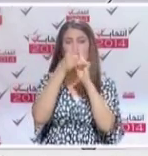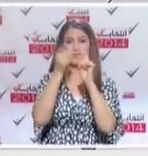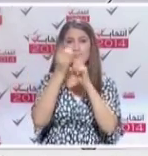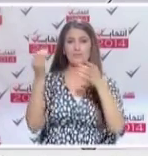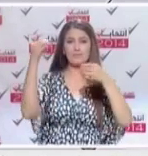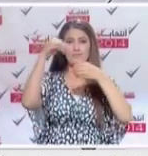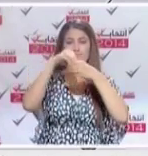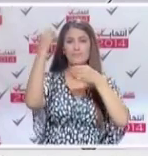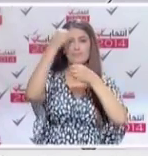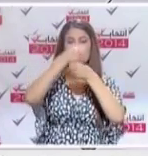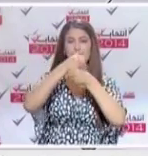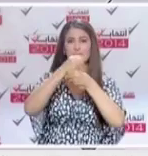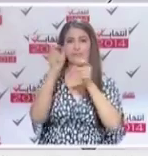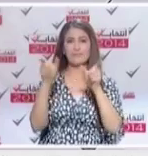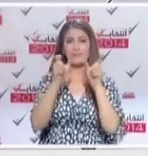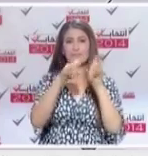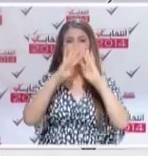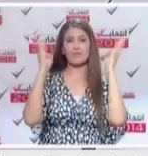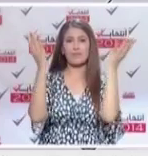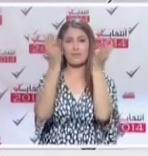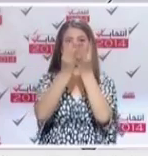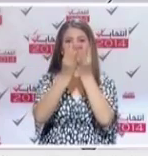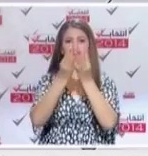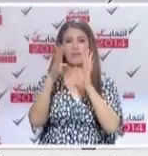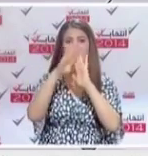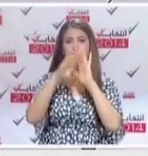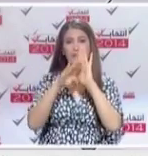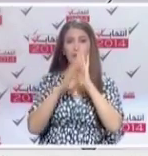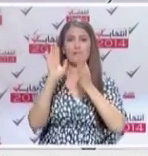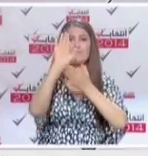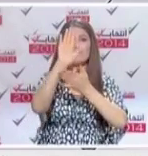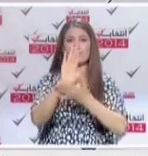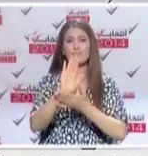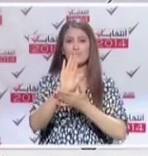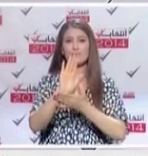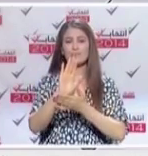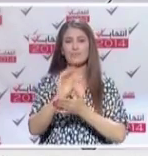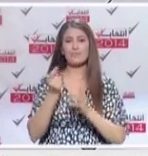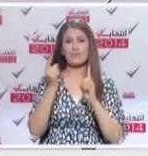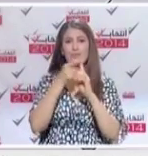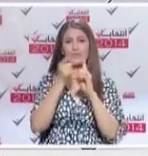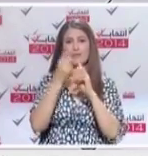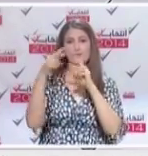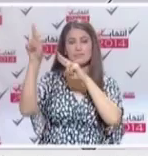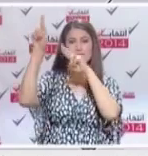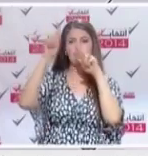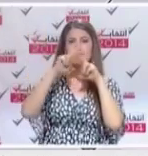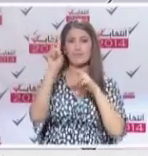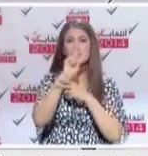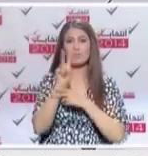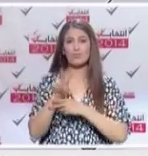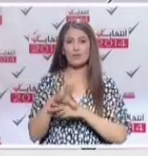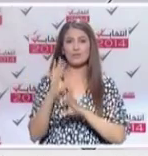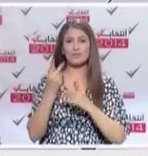ولكل أفراد الشعب التونسي فإنه يتمثل في الآتي النقطة الأولى مراجعة قانون